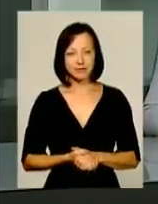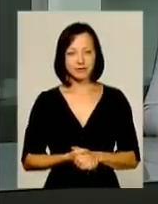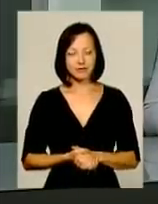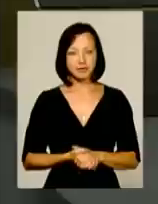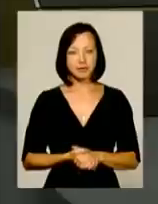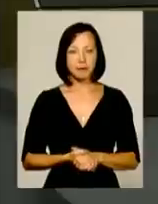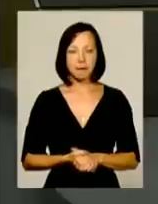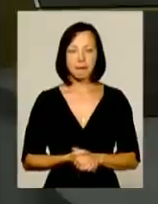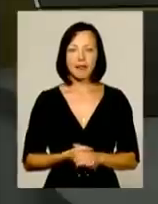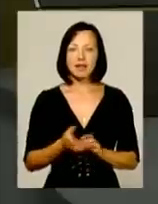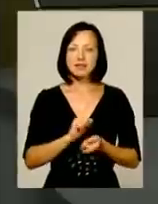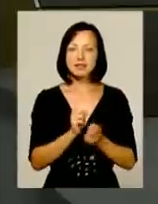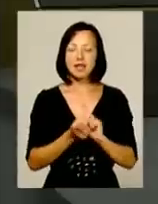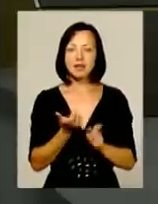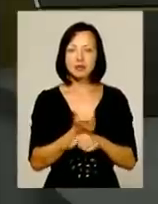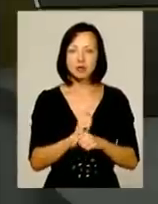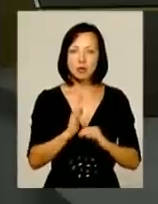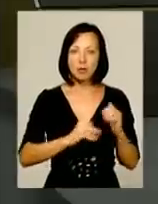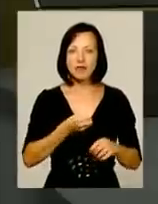Вони стали більш професійними?